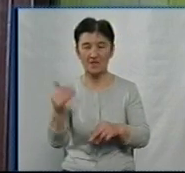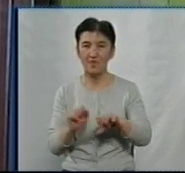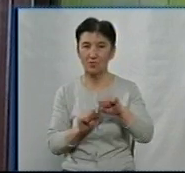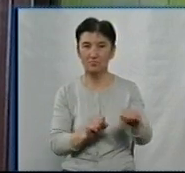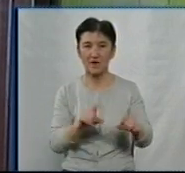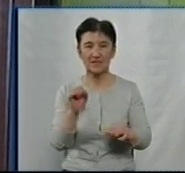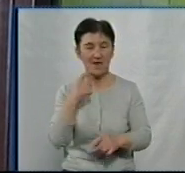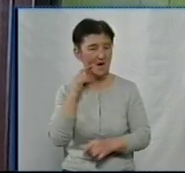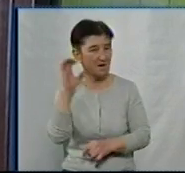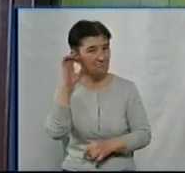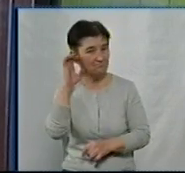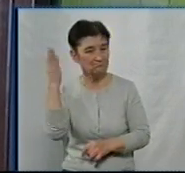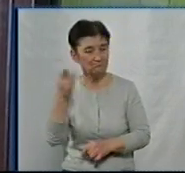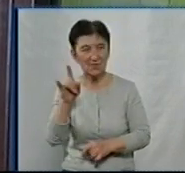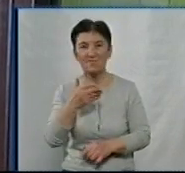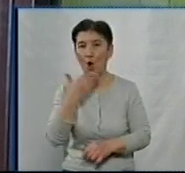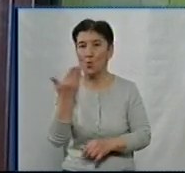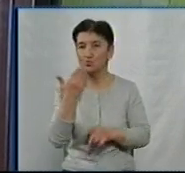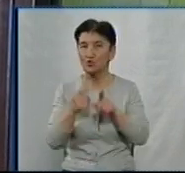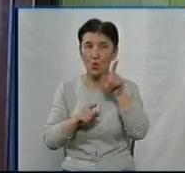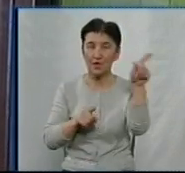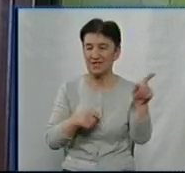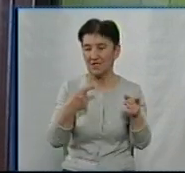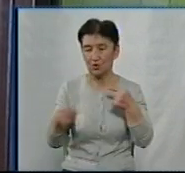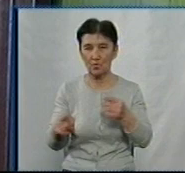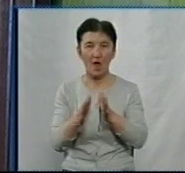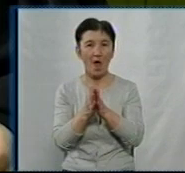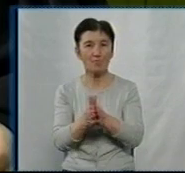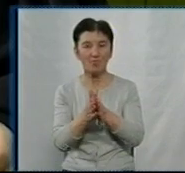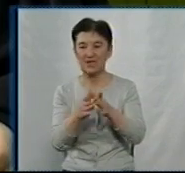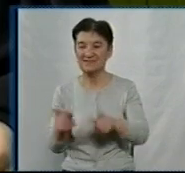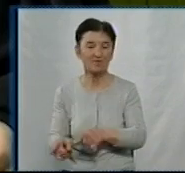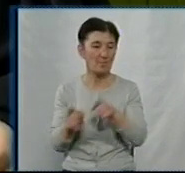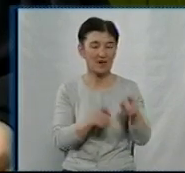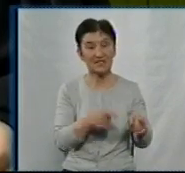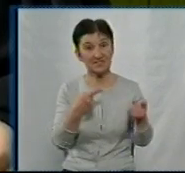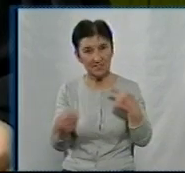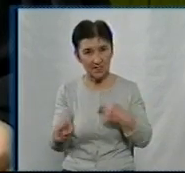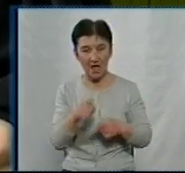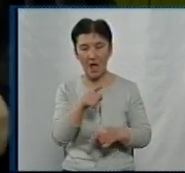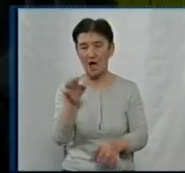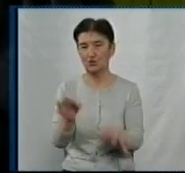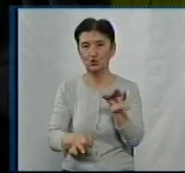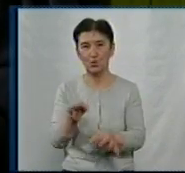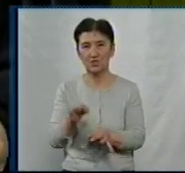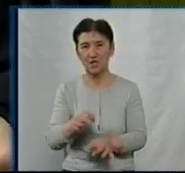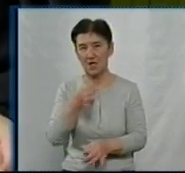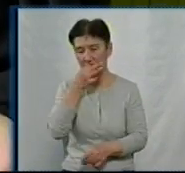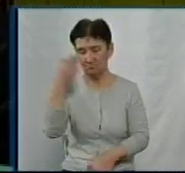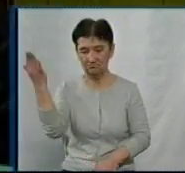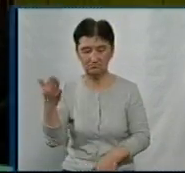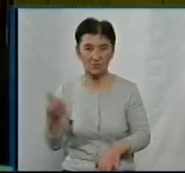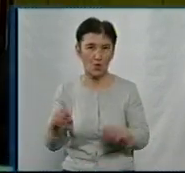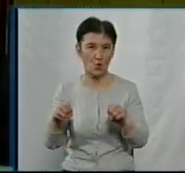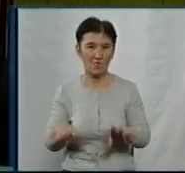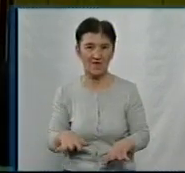на слуханні іншої справи в Ужгороді. У клопотанні адвокат просив перенести засідання на інший строк. Суддя Сергій Щербина зачитав ухвалу суду.